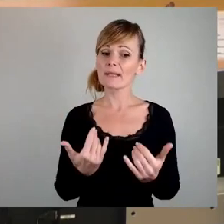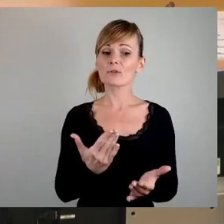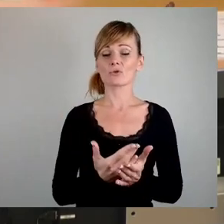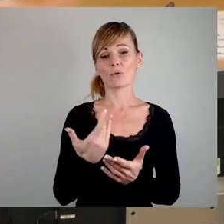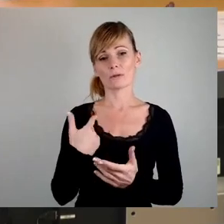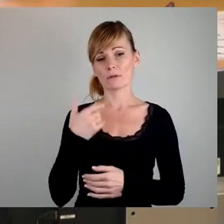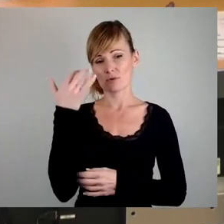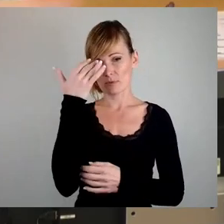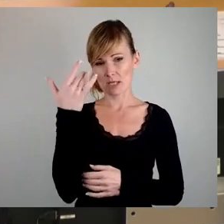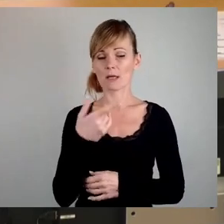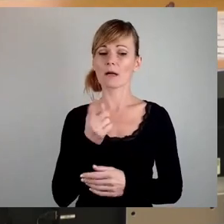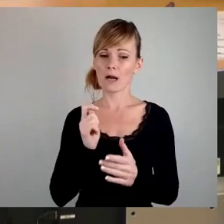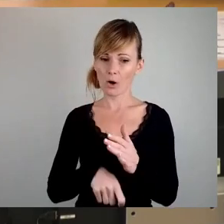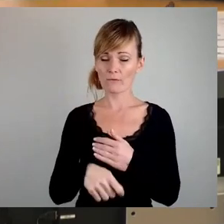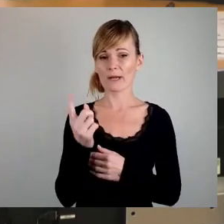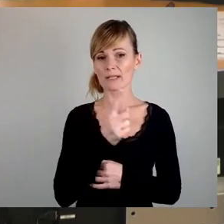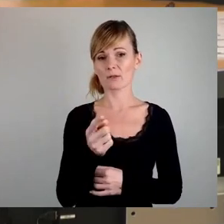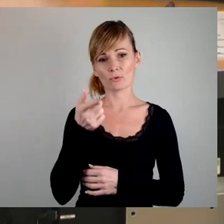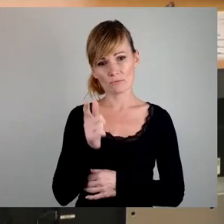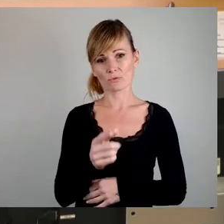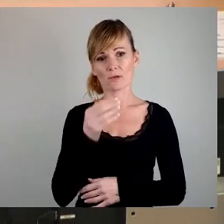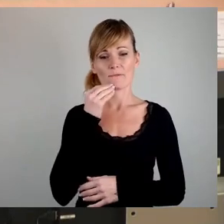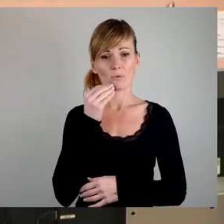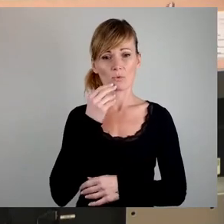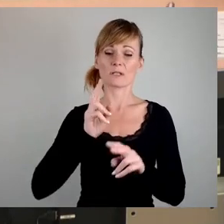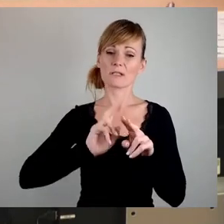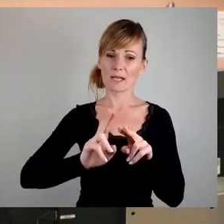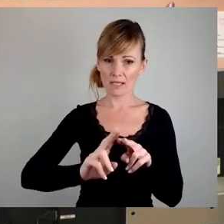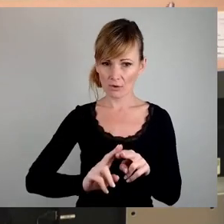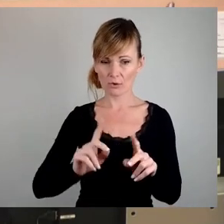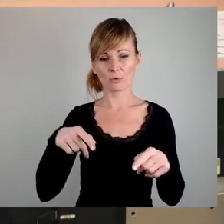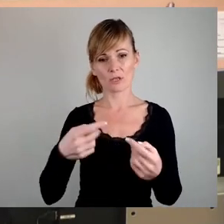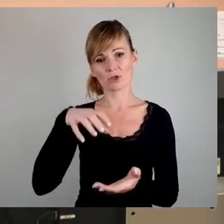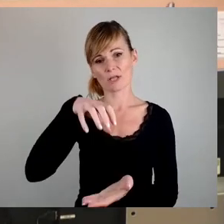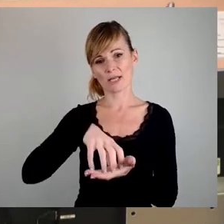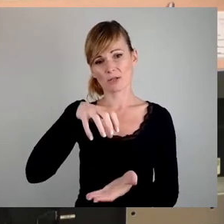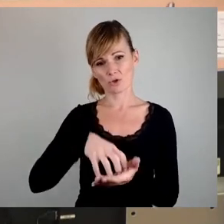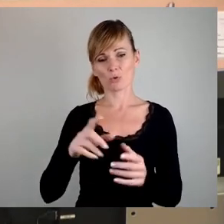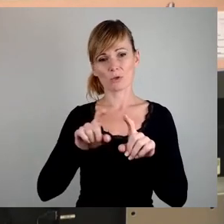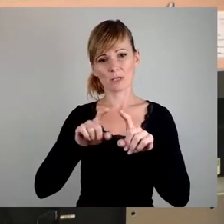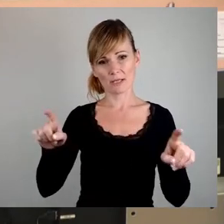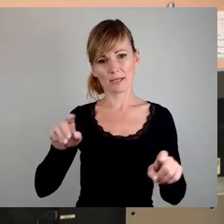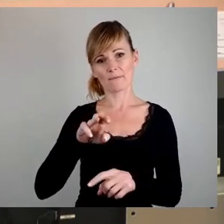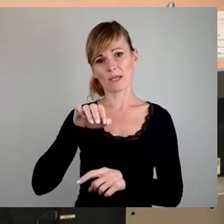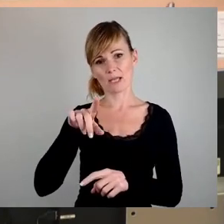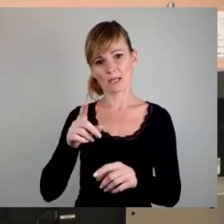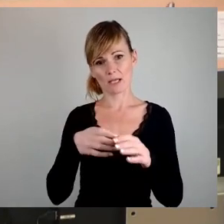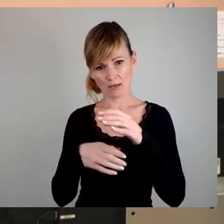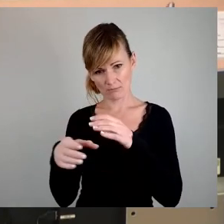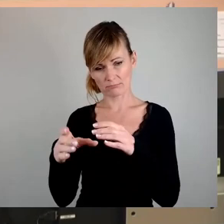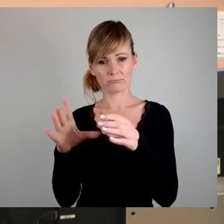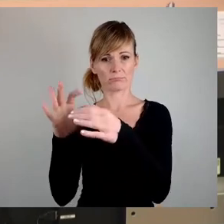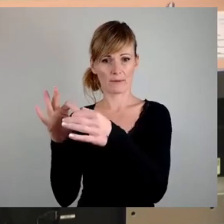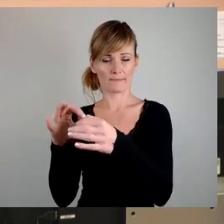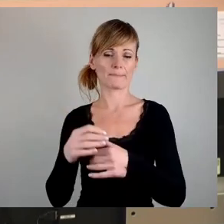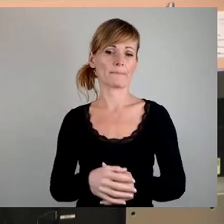kaufen, gegebenenfalls zu sanieren und dem städtischen Unternehmen WED zuzuordnen. Auch bietet der Kauf